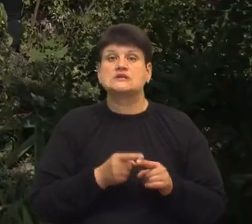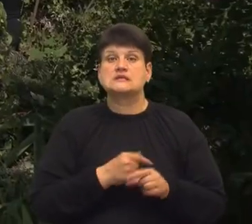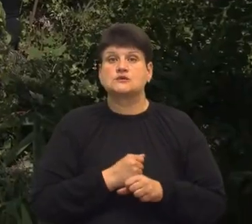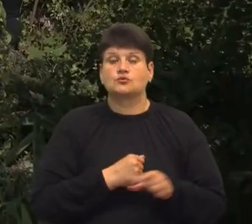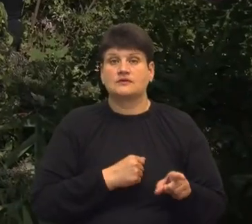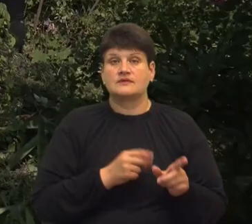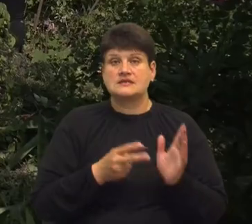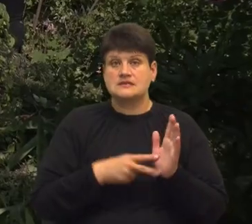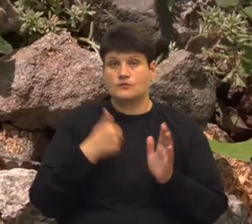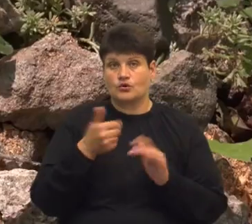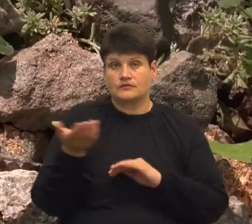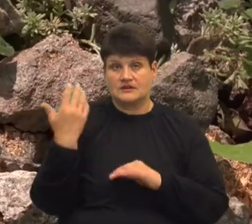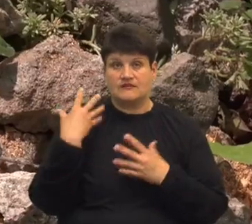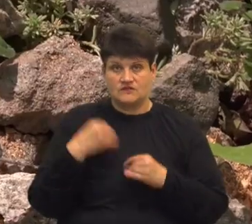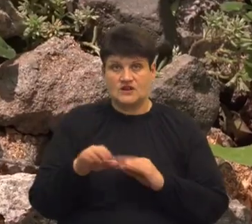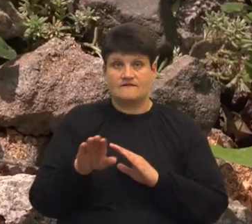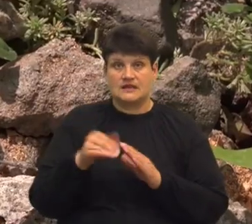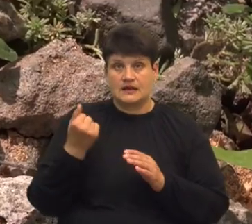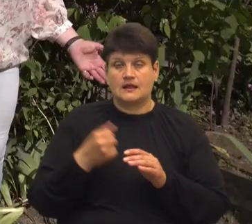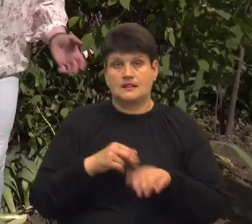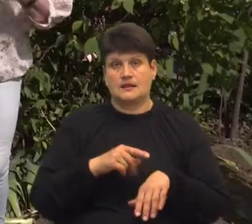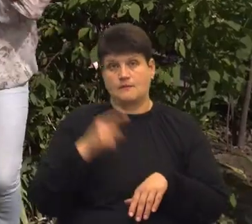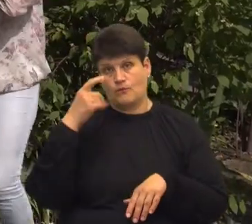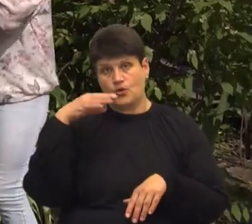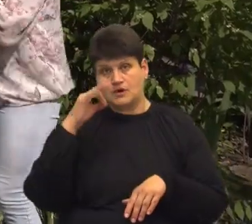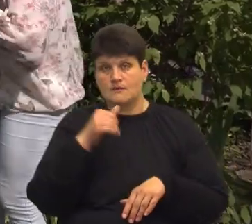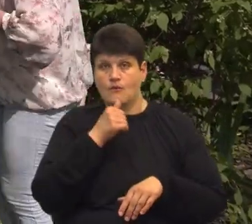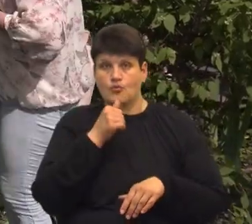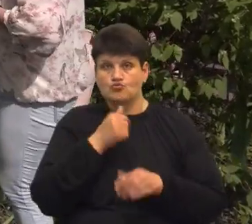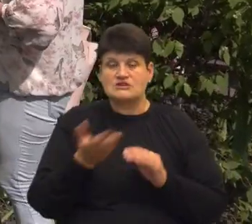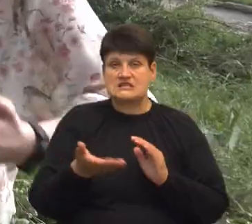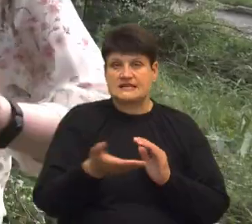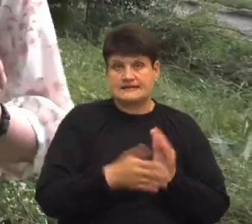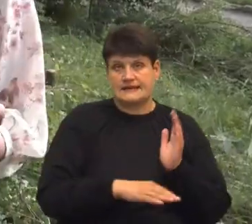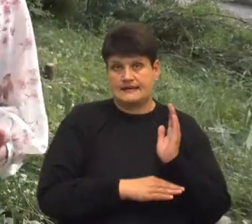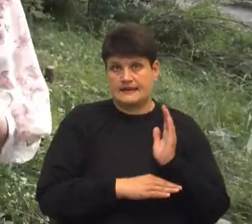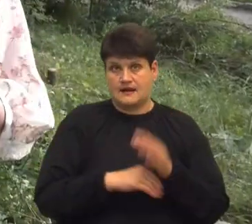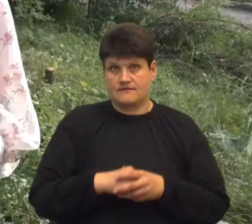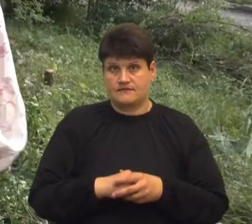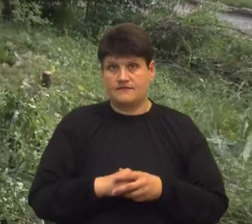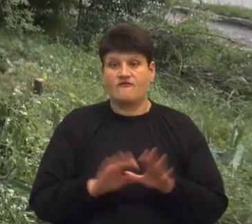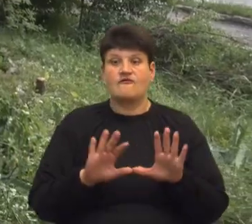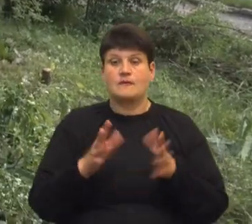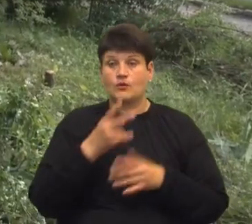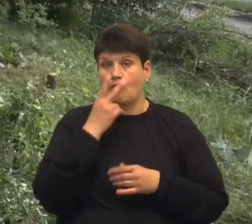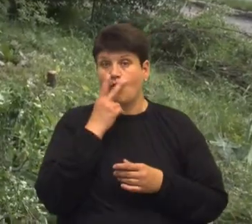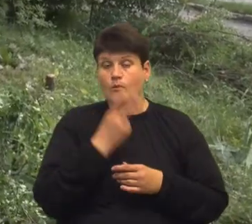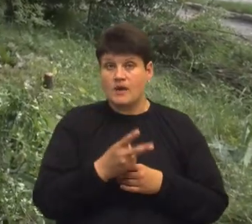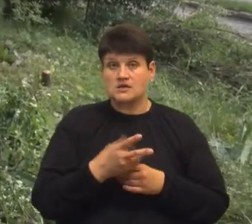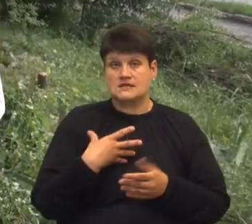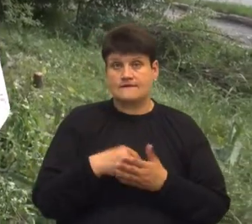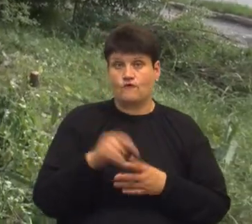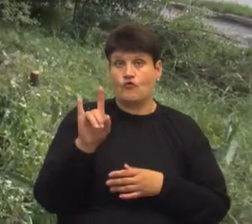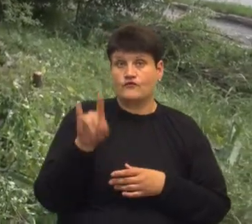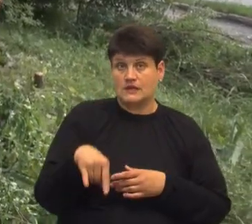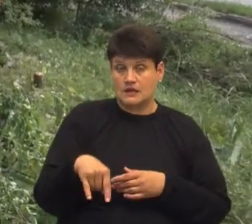Сім років тому сюди вже викликали поліцію через спробу зрізати дерева, каже Жанна Кійко. Випадково побачили свого вікна, що